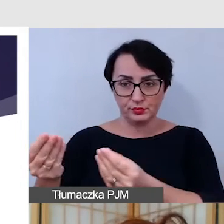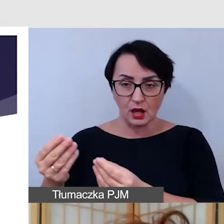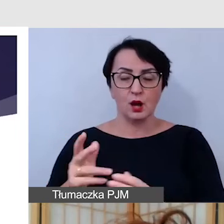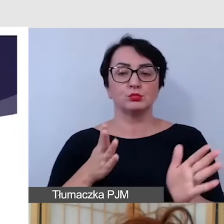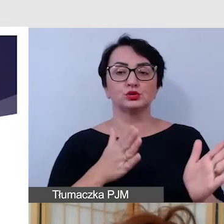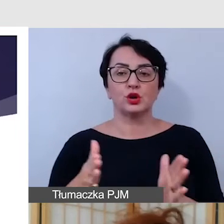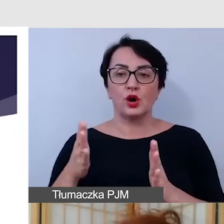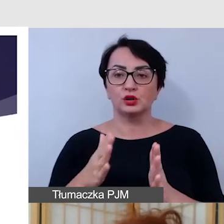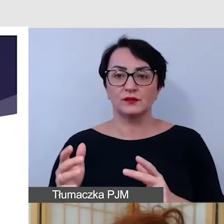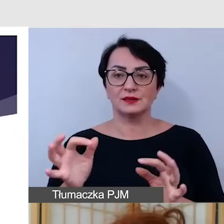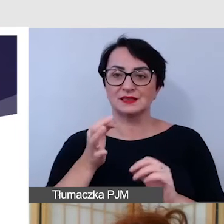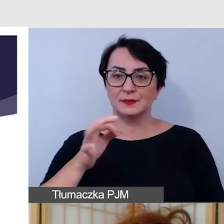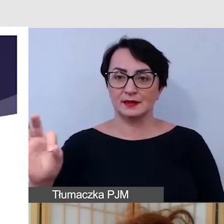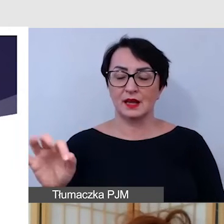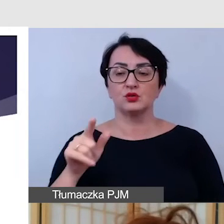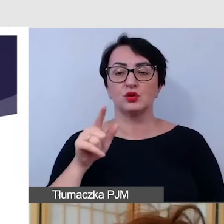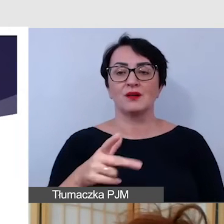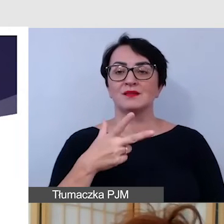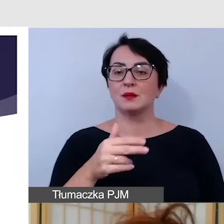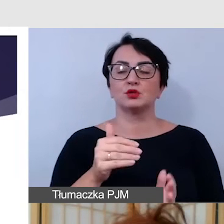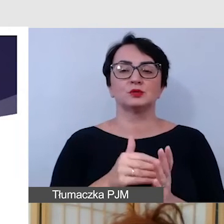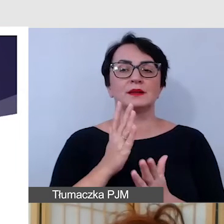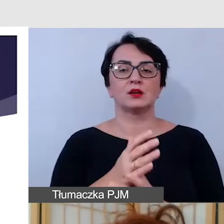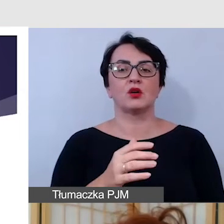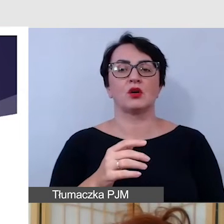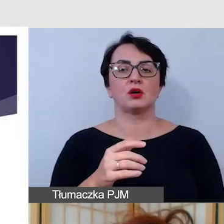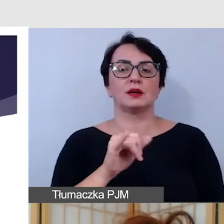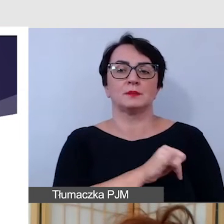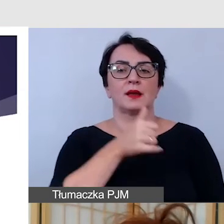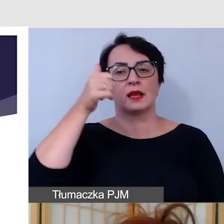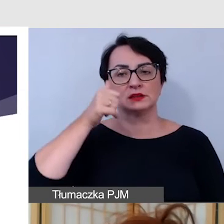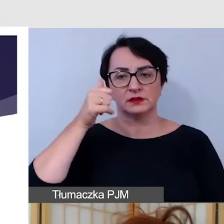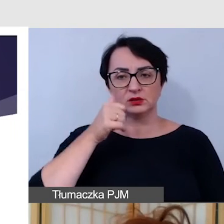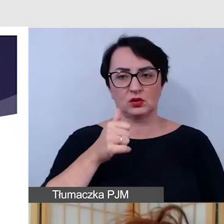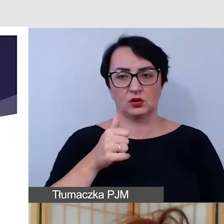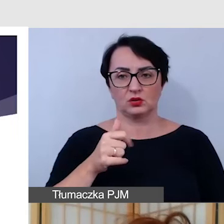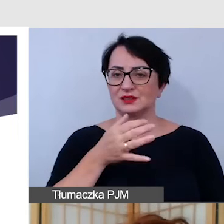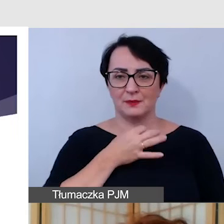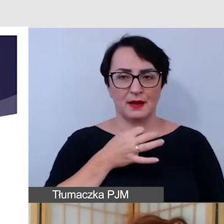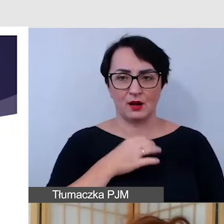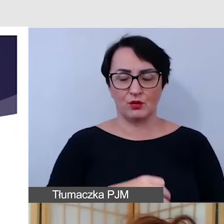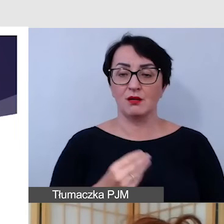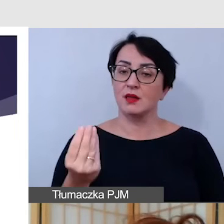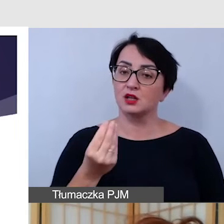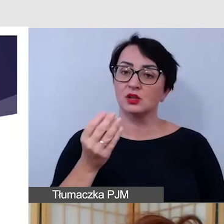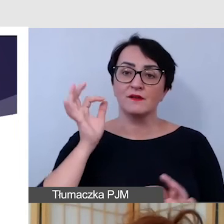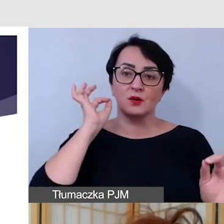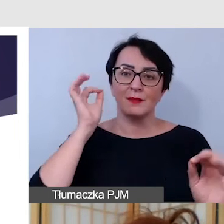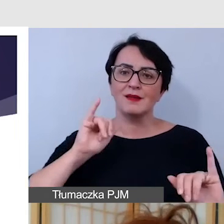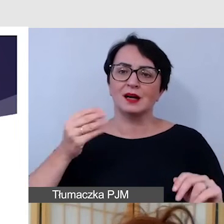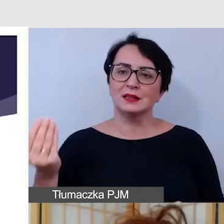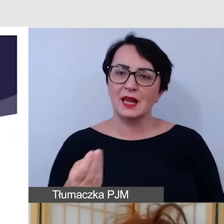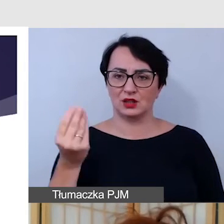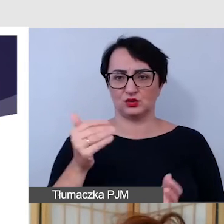że nie potrzebujemy tylko i wyłącznie danych typu imię, nazwisko, ale przede wszystkim informacja, jakie jeszcze